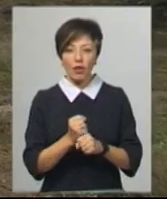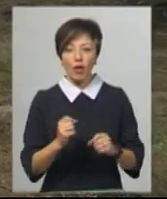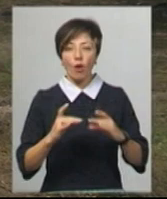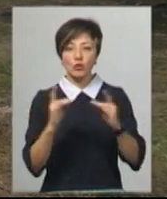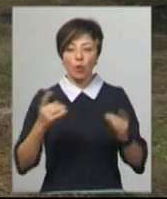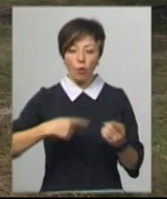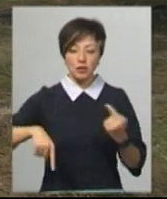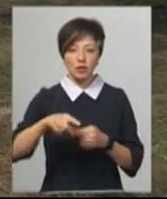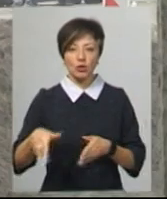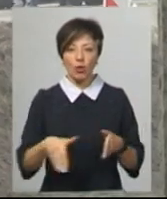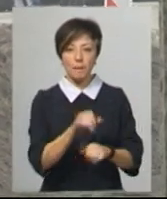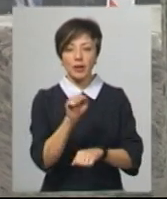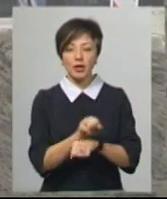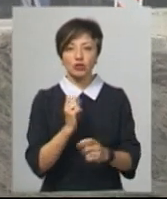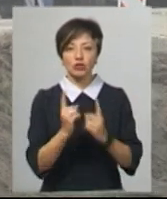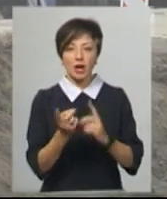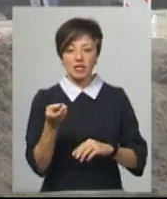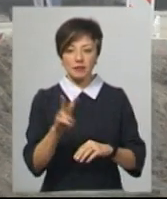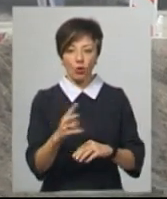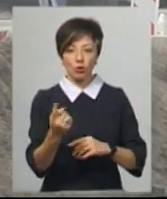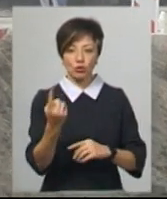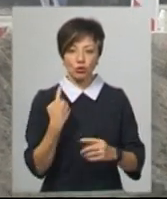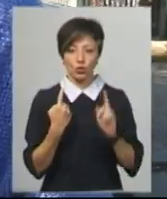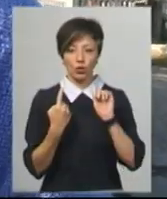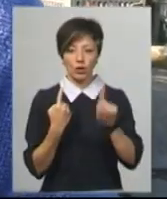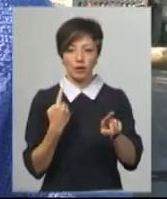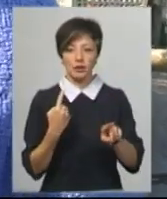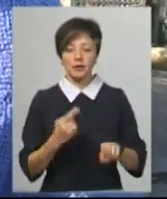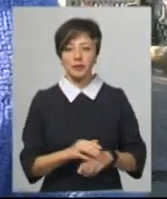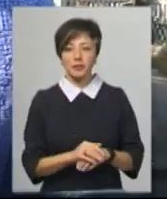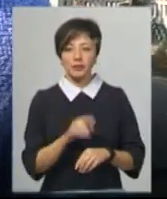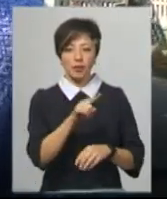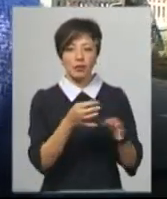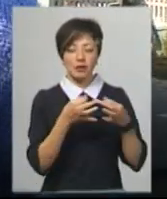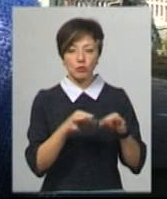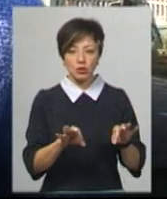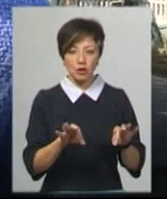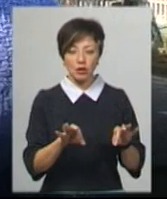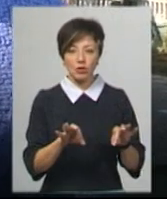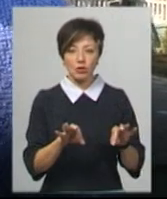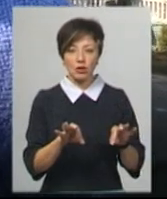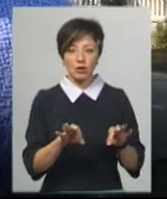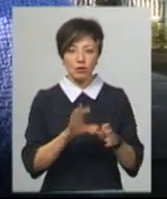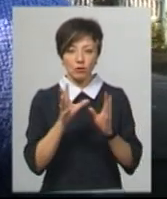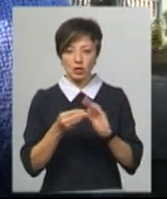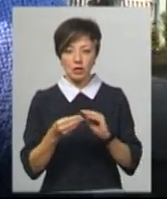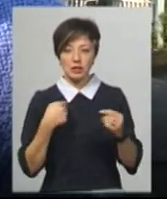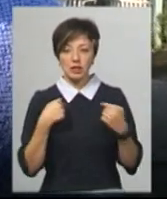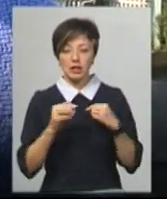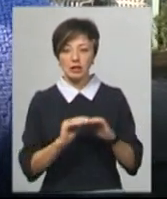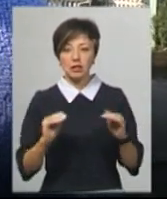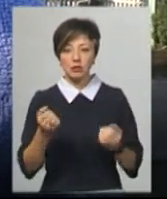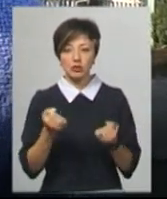дорозі одночасно перекрили шлях з двох сторон. Через Григорів поїздять, там не пускають. Тому взагалі страдають. У мене діти